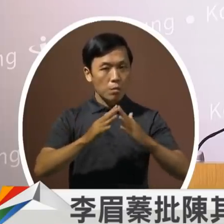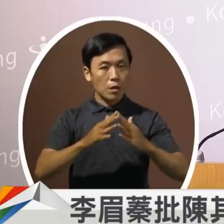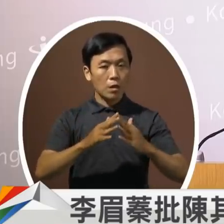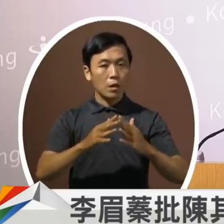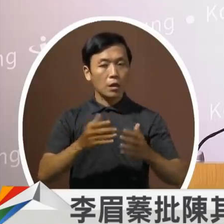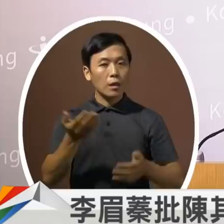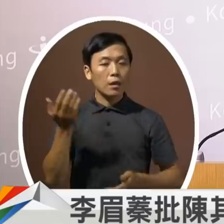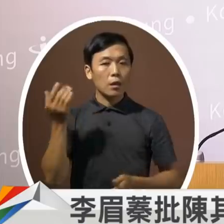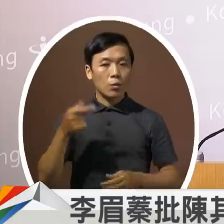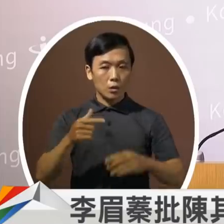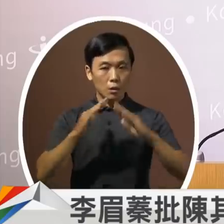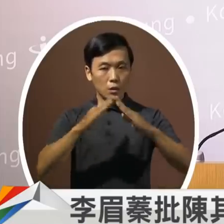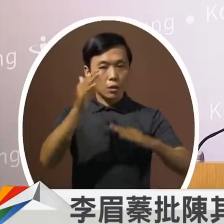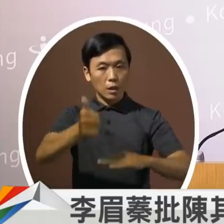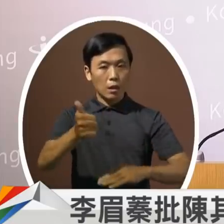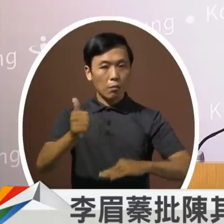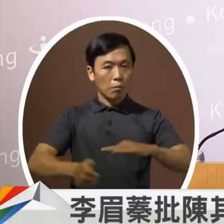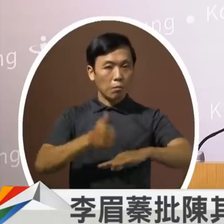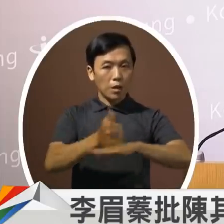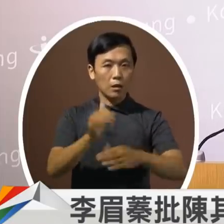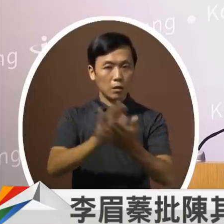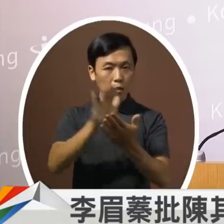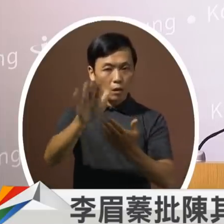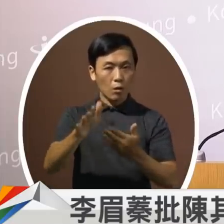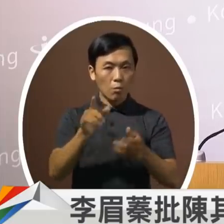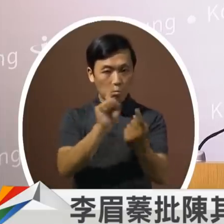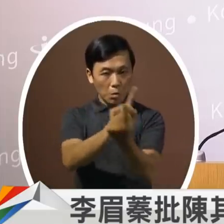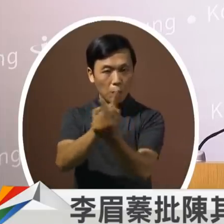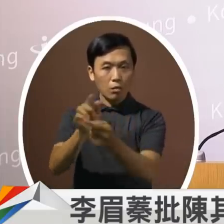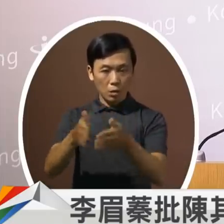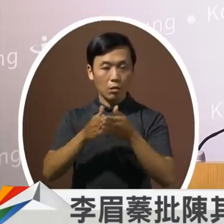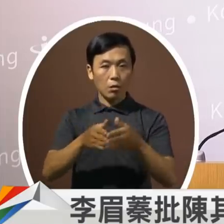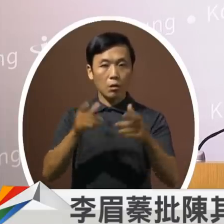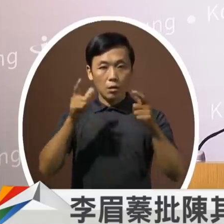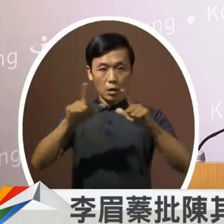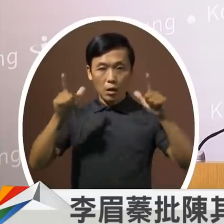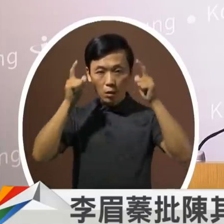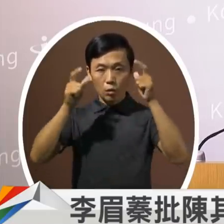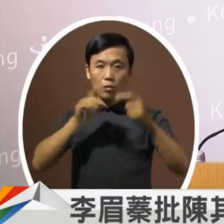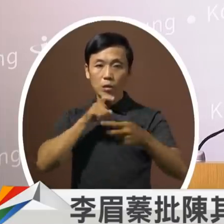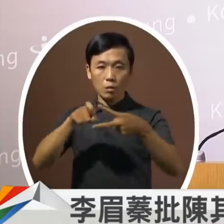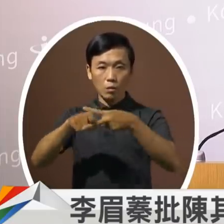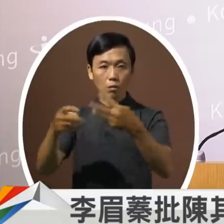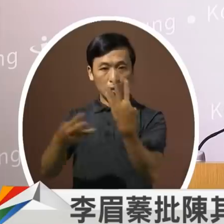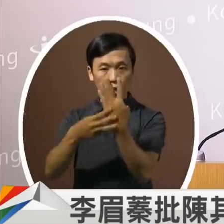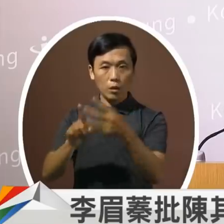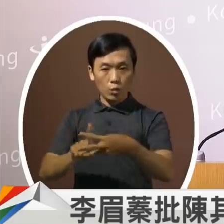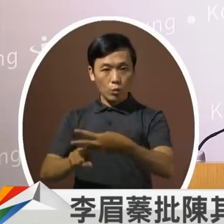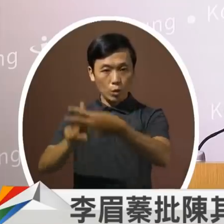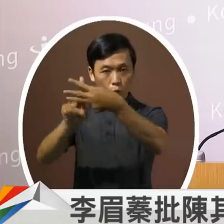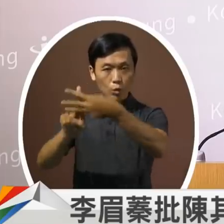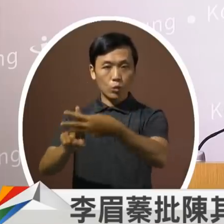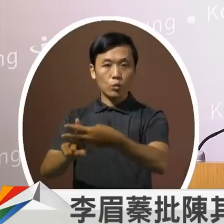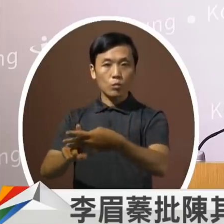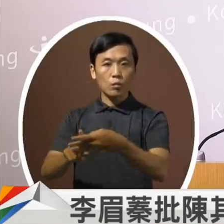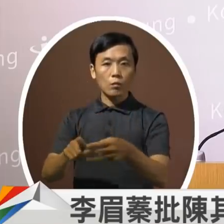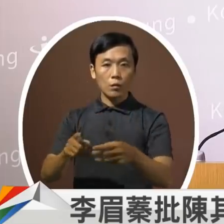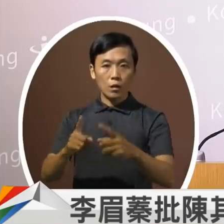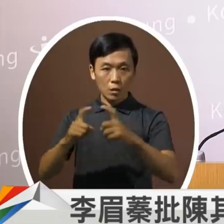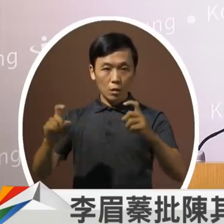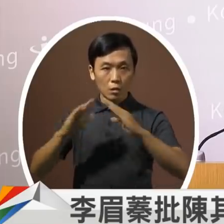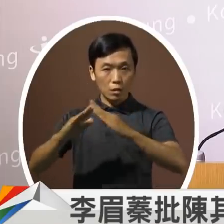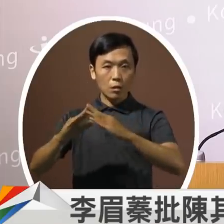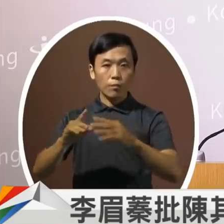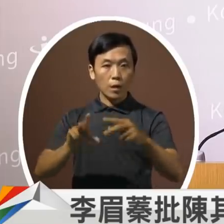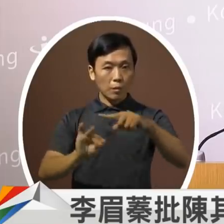其实当市长未来就是要讨战这些大高雄是一个以工业为主的经济活动构成的都市有78